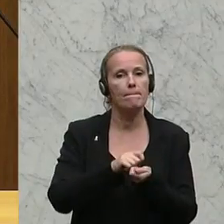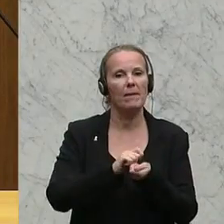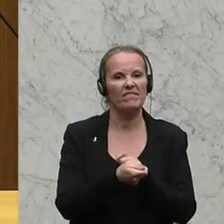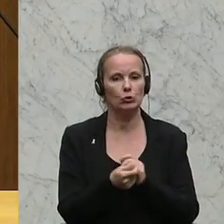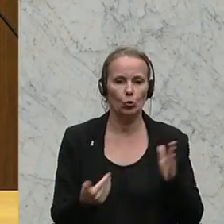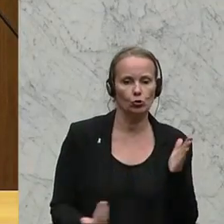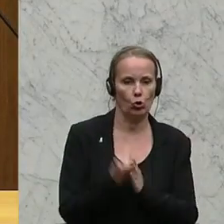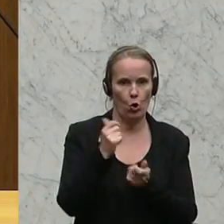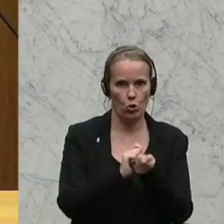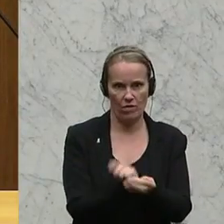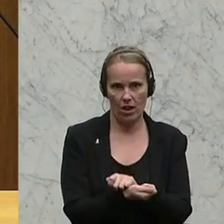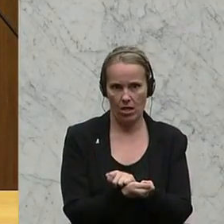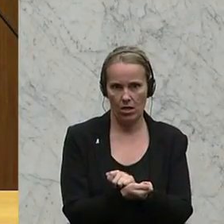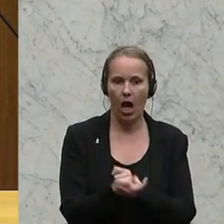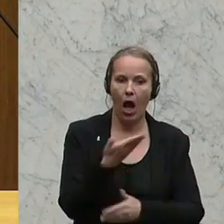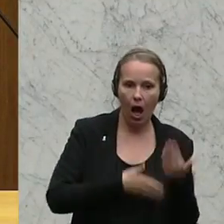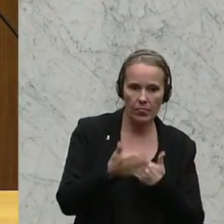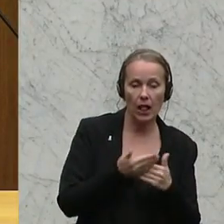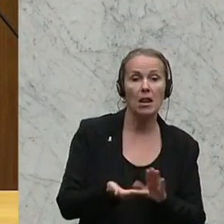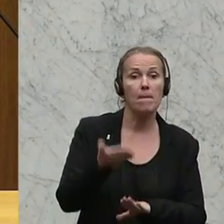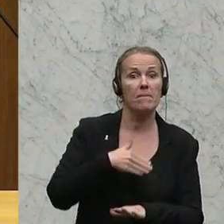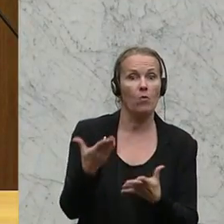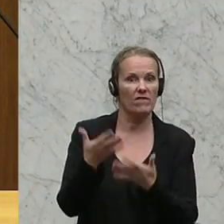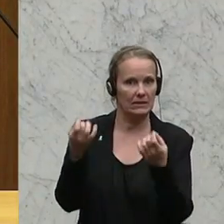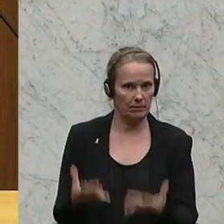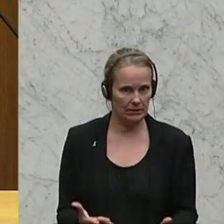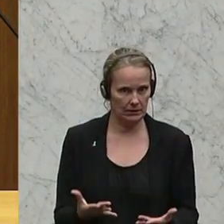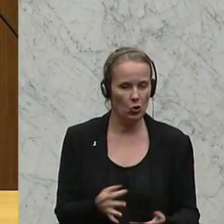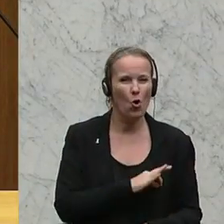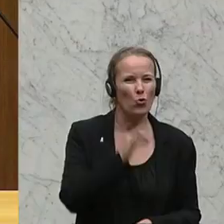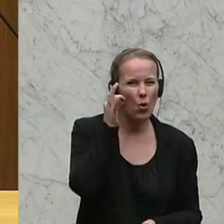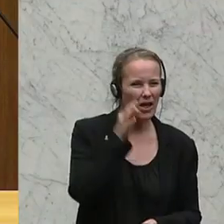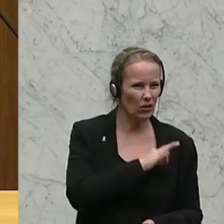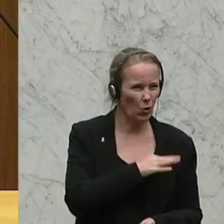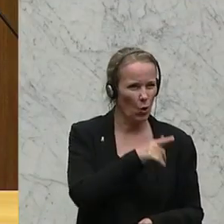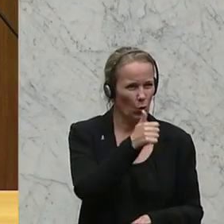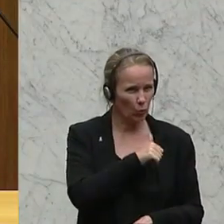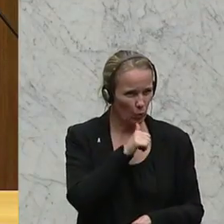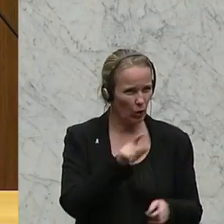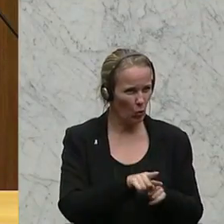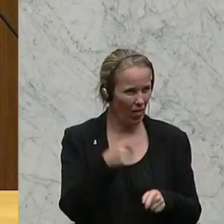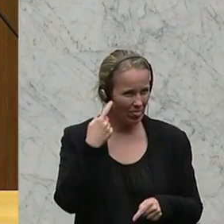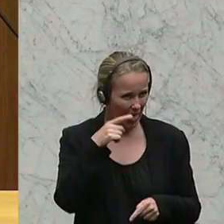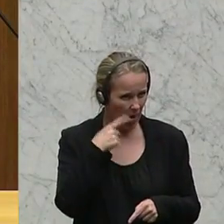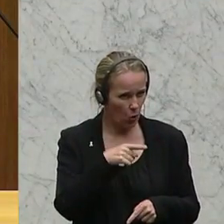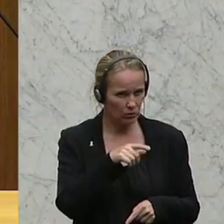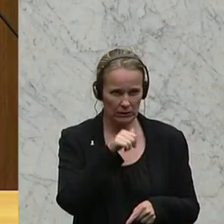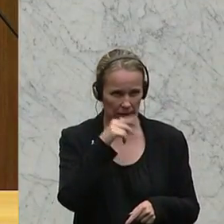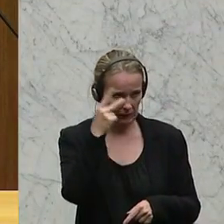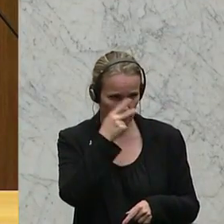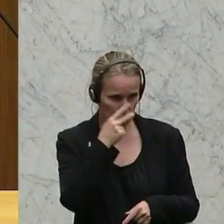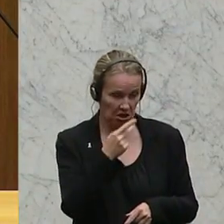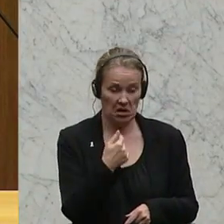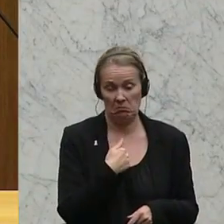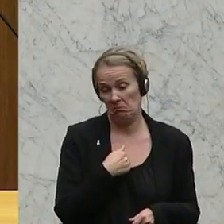handeln bevor etwas passiert. Warum das den Kolleginnen und Kollegen von den Grünen und den Neos nicht verstehen,